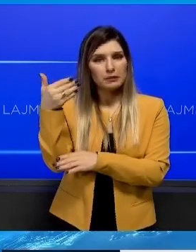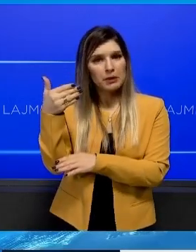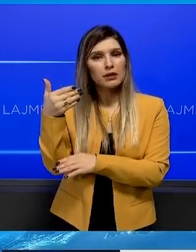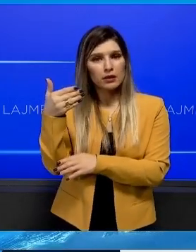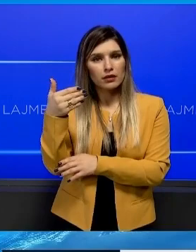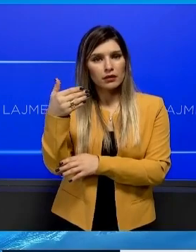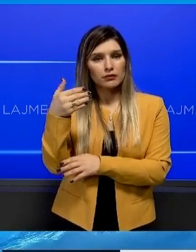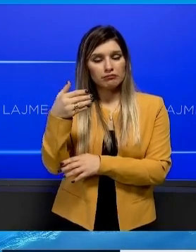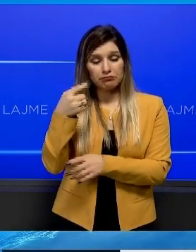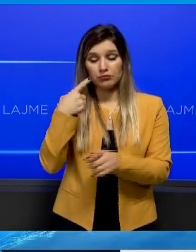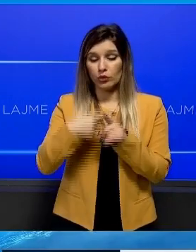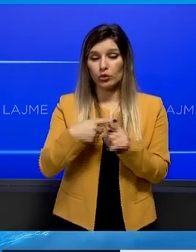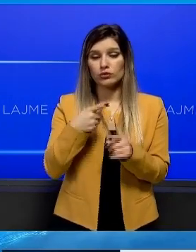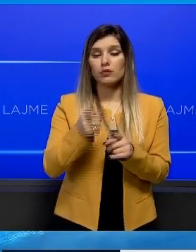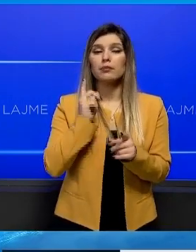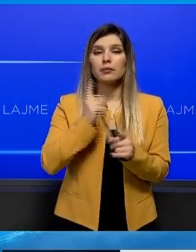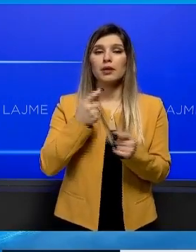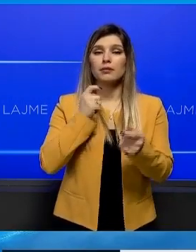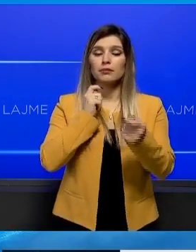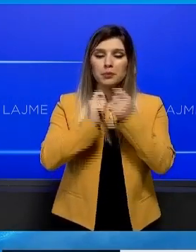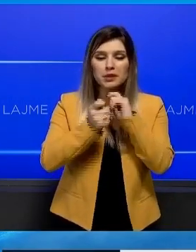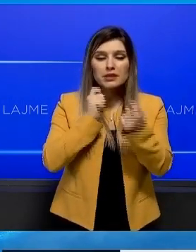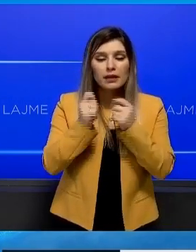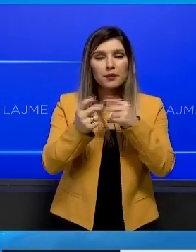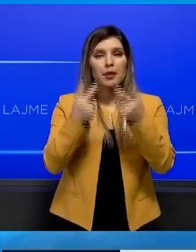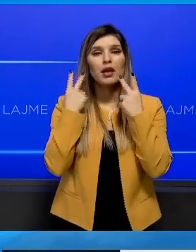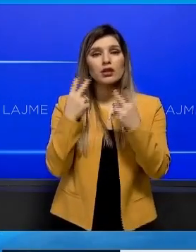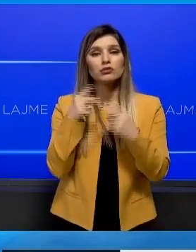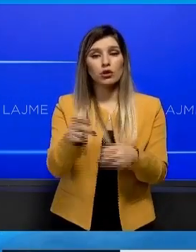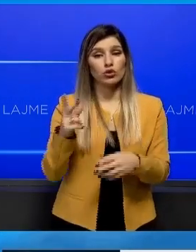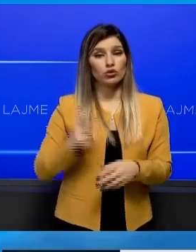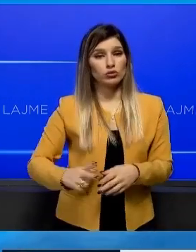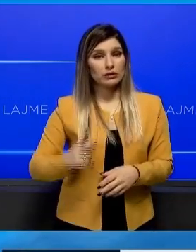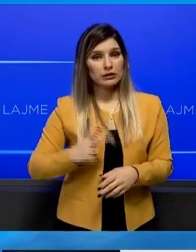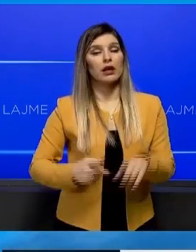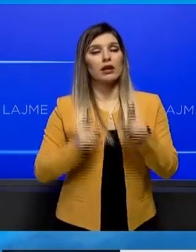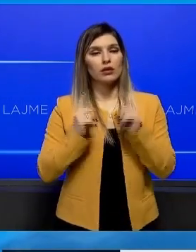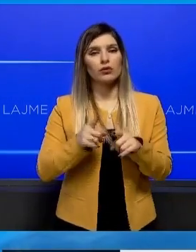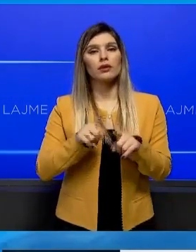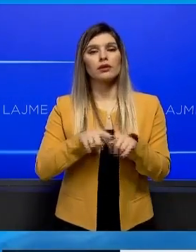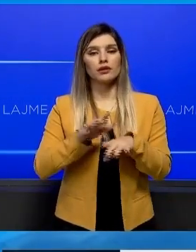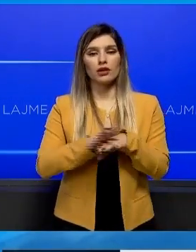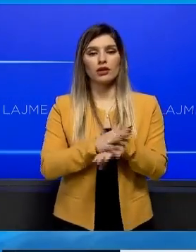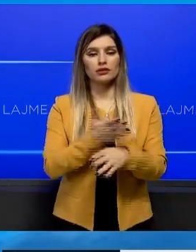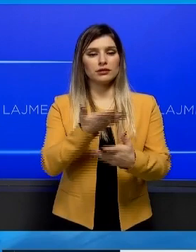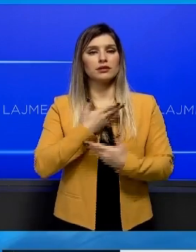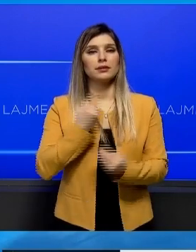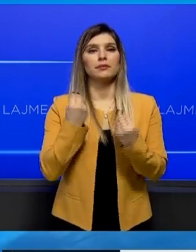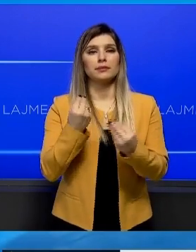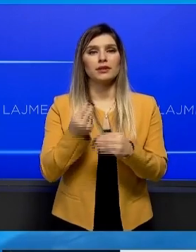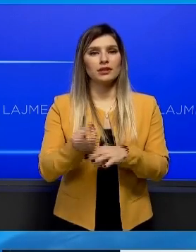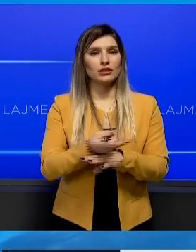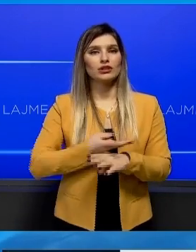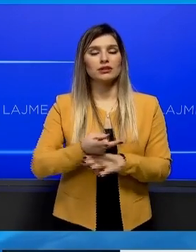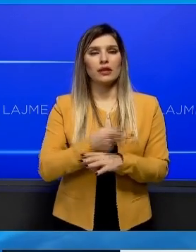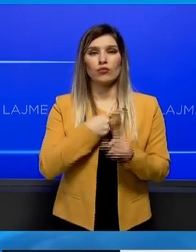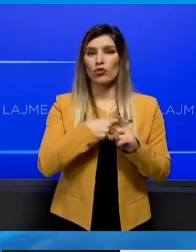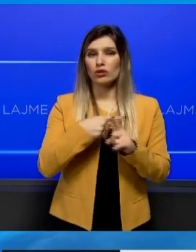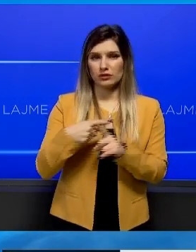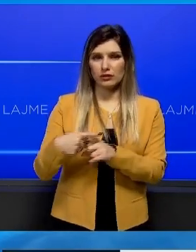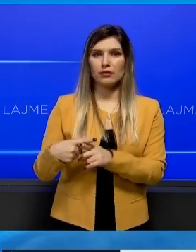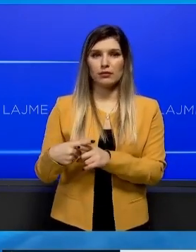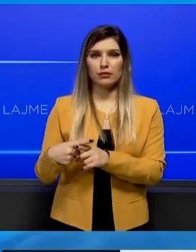ritim të avancojt një dialog ku vërtet qëtëtari i Kosovës më në fond të ashtjojt dorë në shtetit sepse shkoa për një